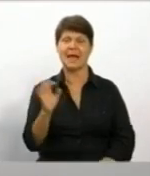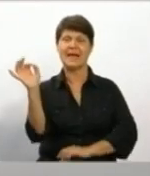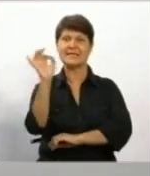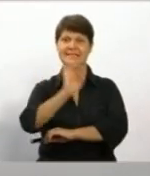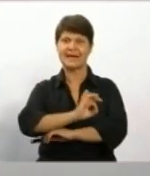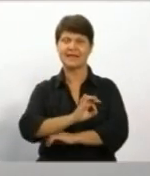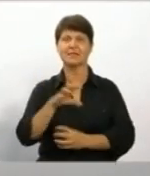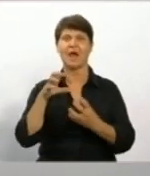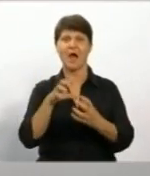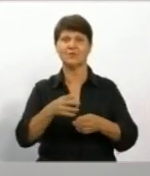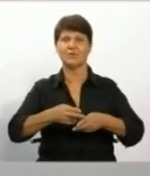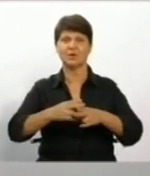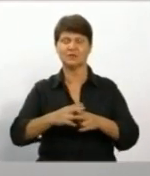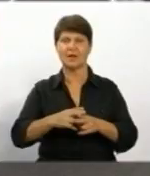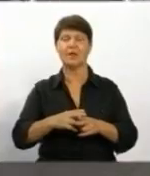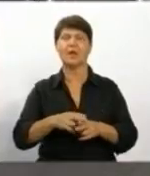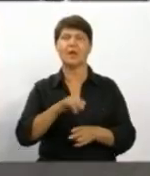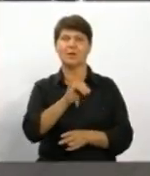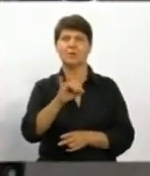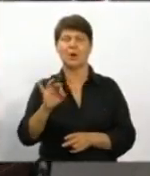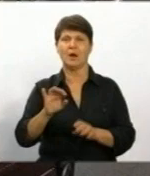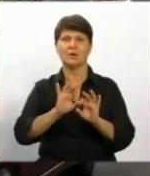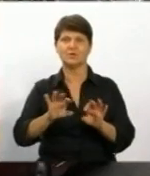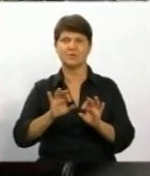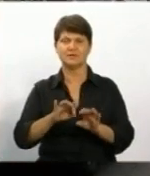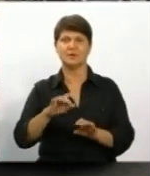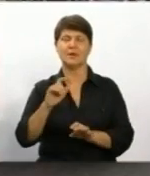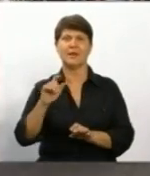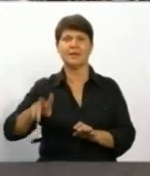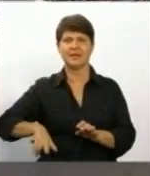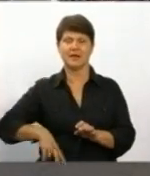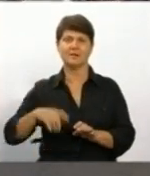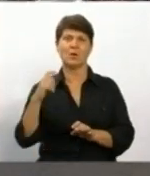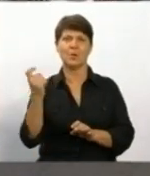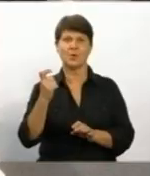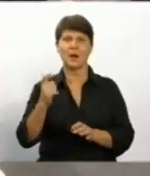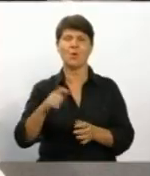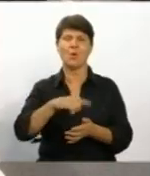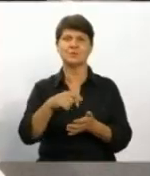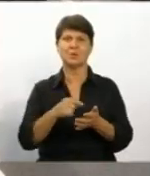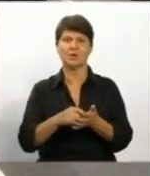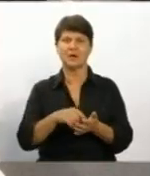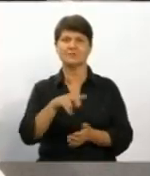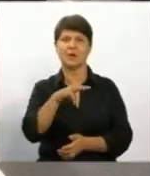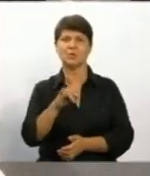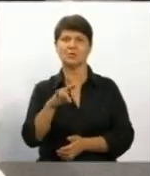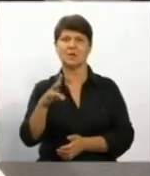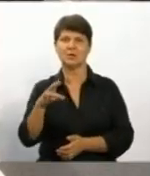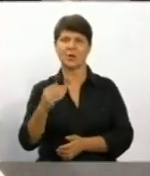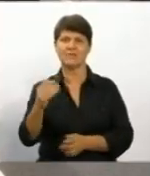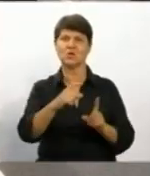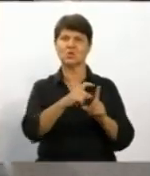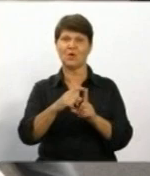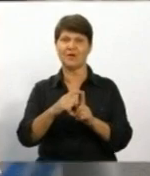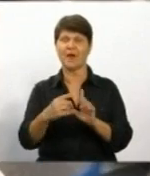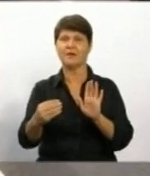Суспільному розповів директор Департаменту комунального господарства та благоустрою Володимир Ніценко. За його словами, там